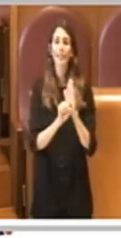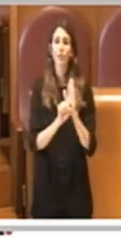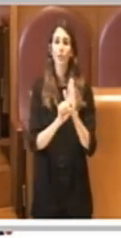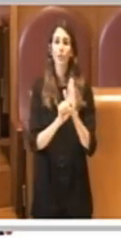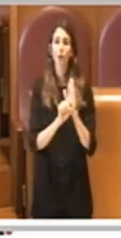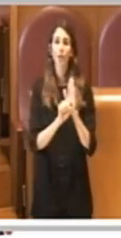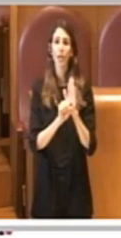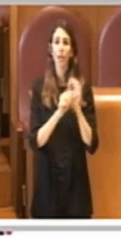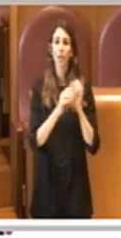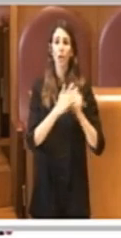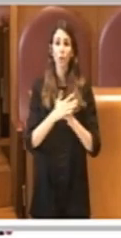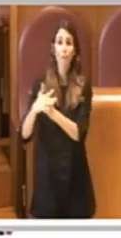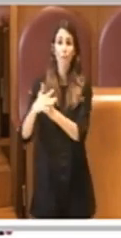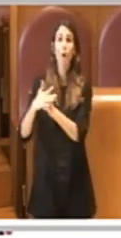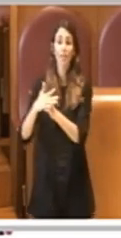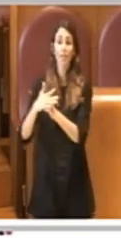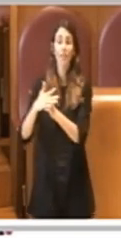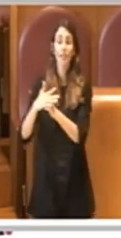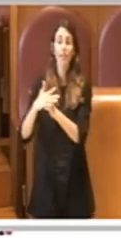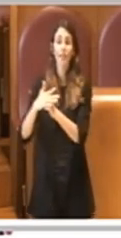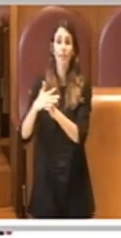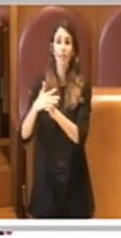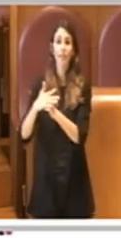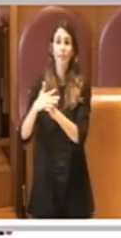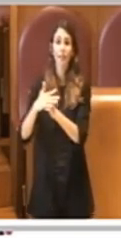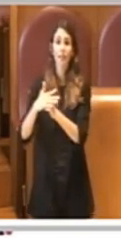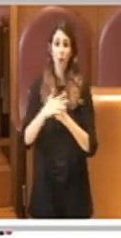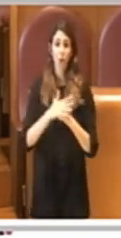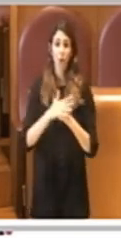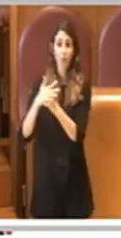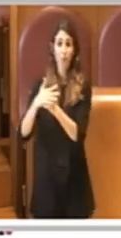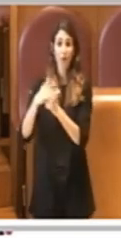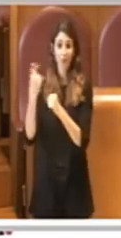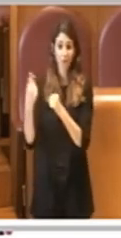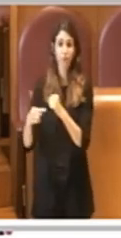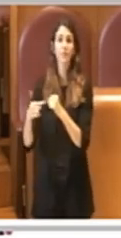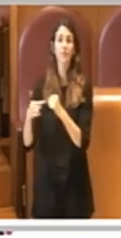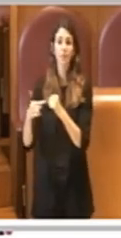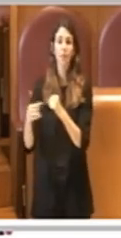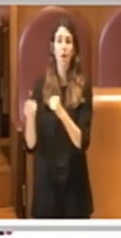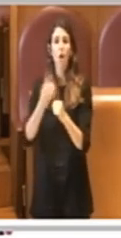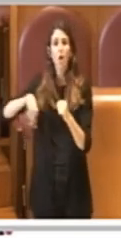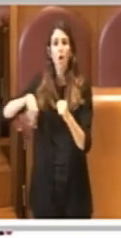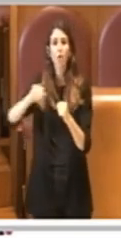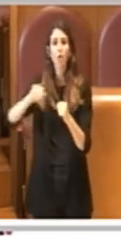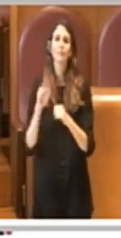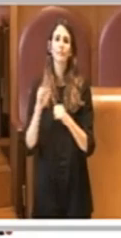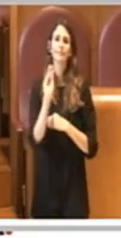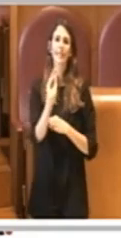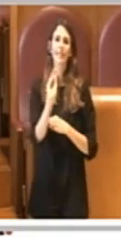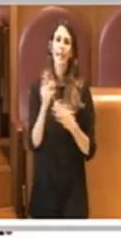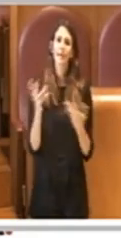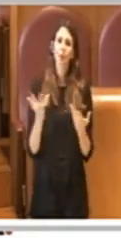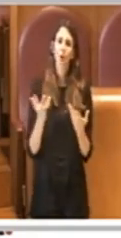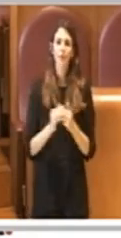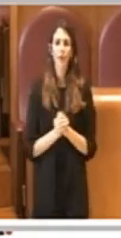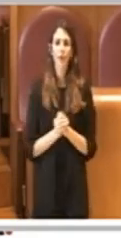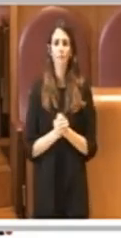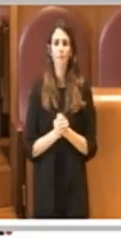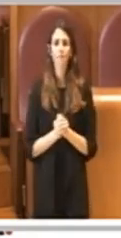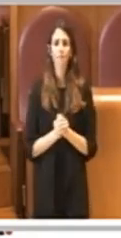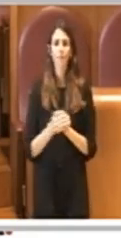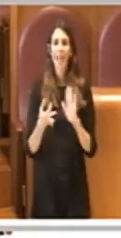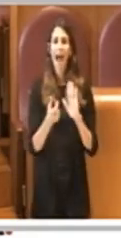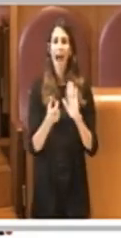supporta questo atto, chiediamo appunto giusto all